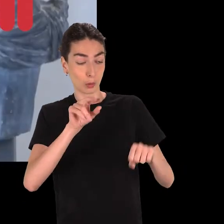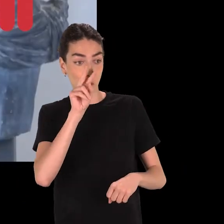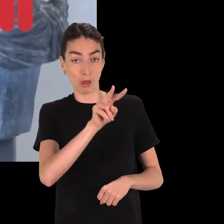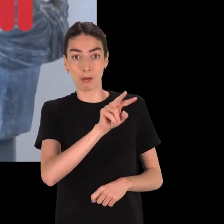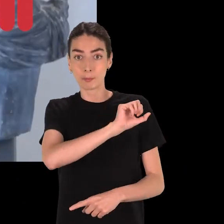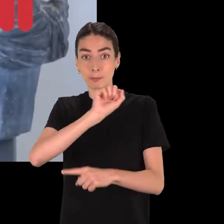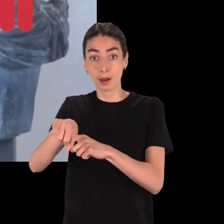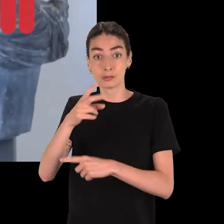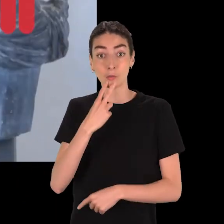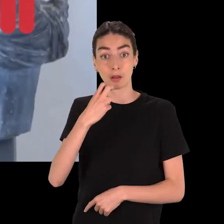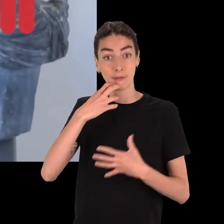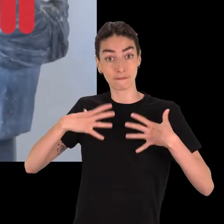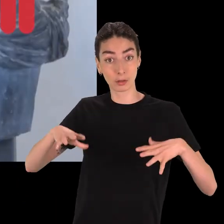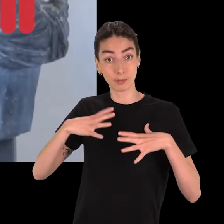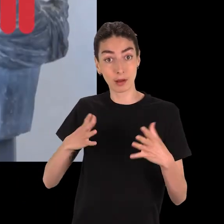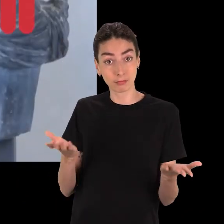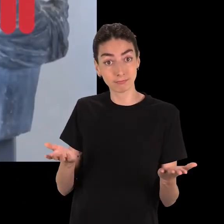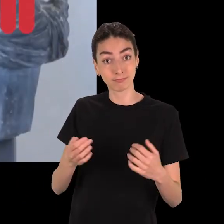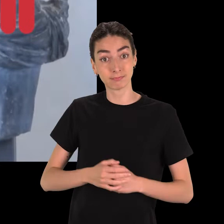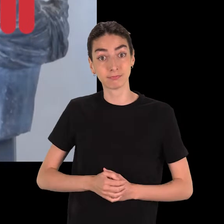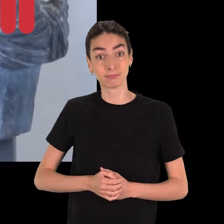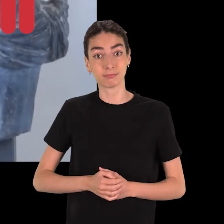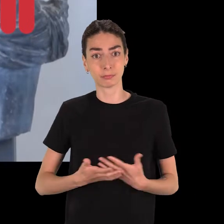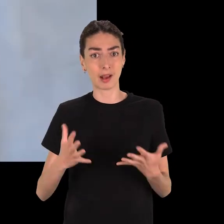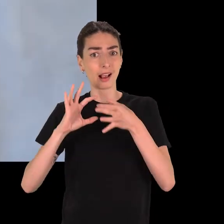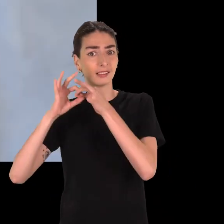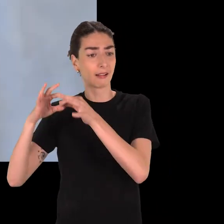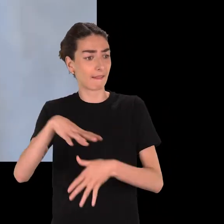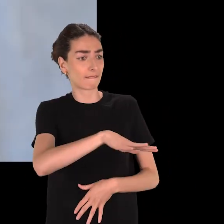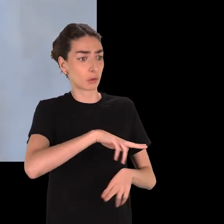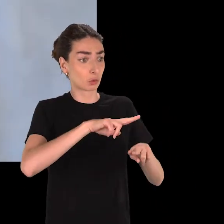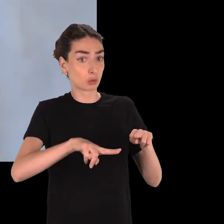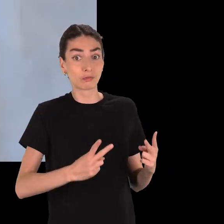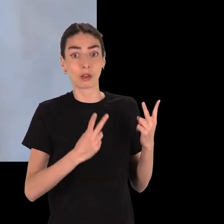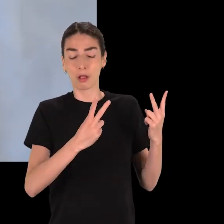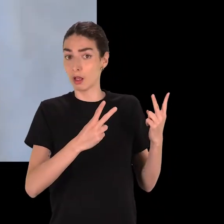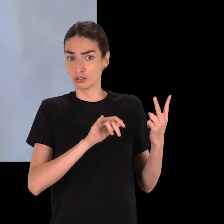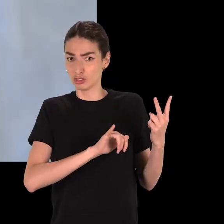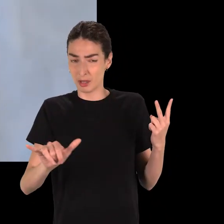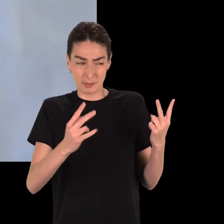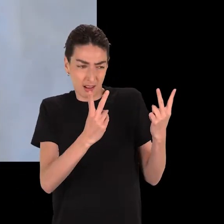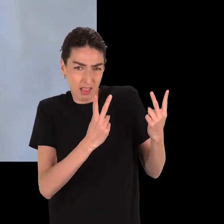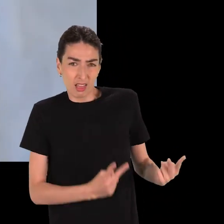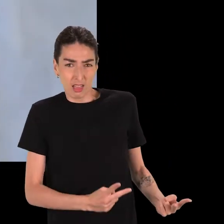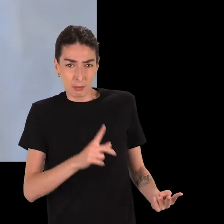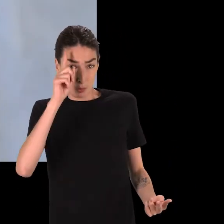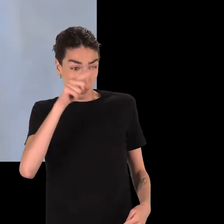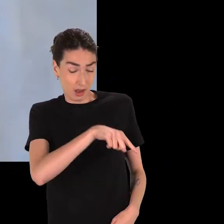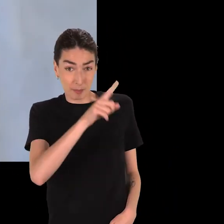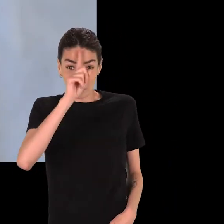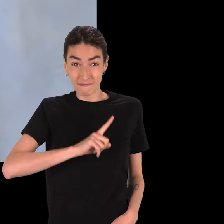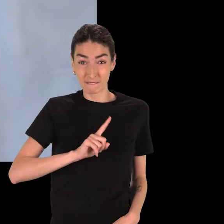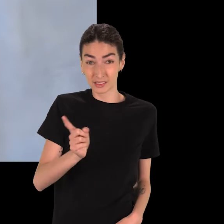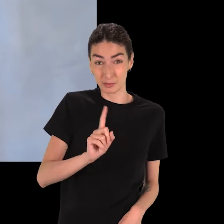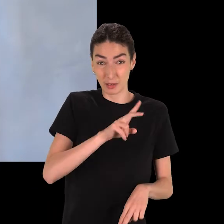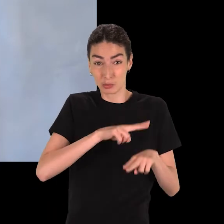nudité peut être considérée comme une forme supérieure d'habillement pour le citoyen. Mais cela ne sera jamais le cas pour un esclave. En effet, le corps brut d'un